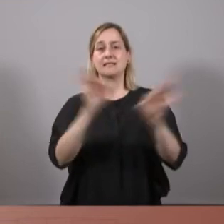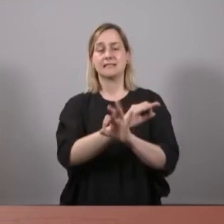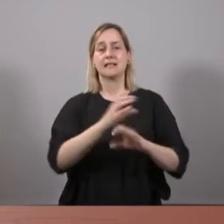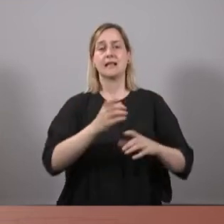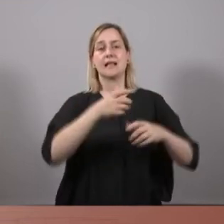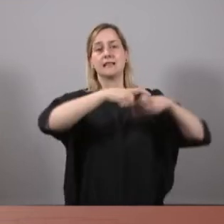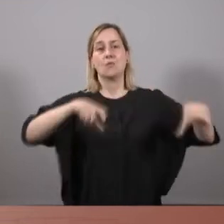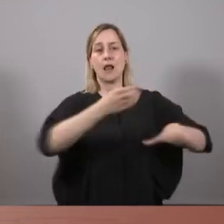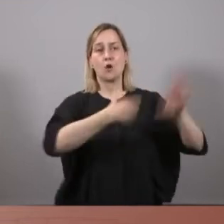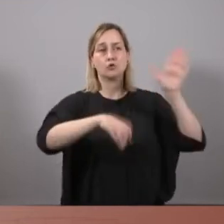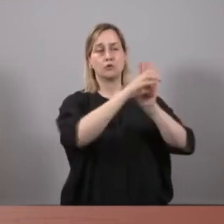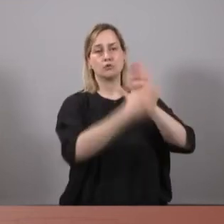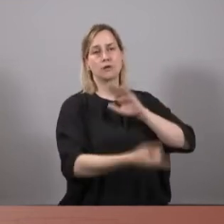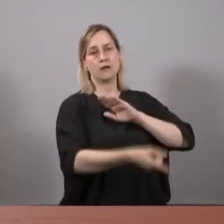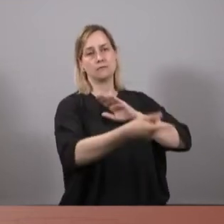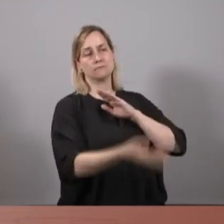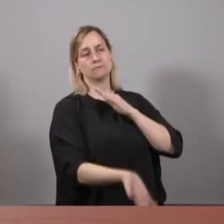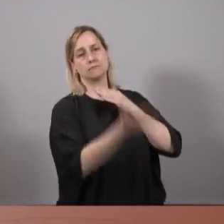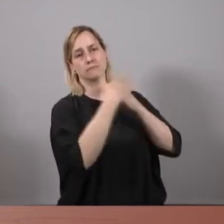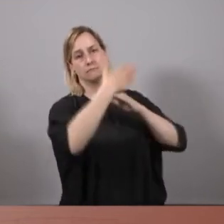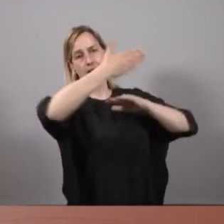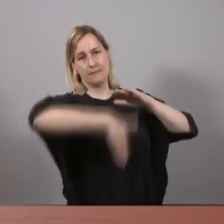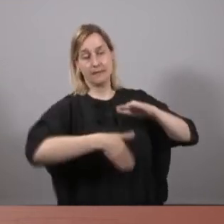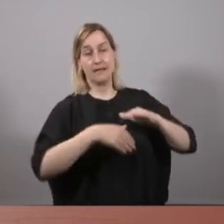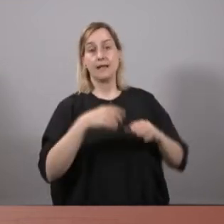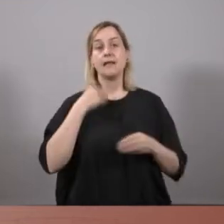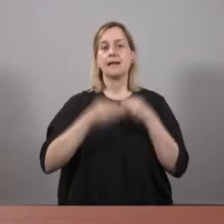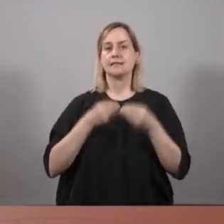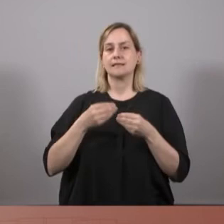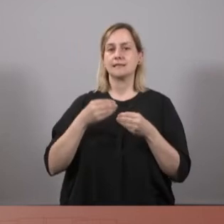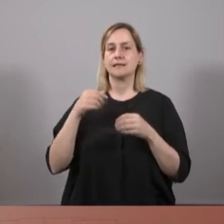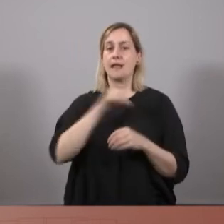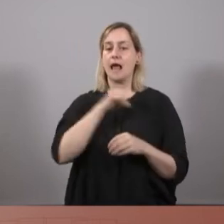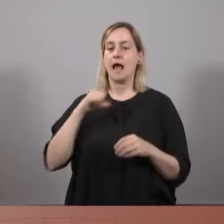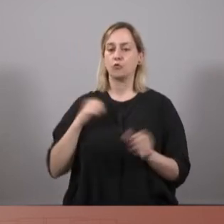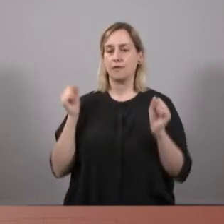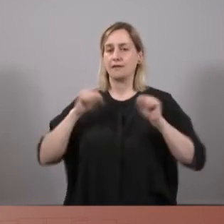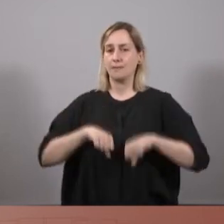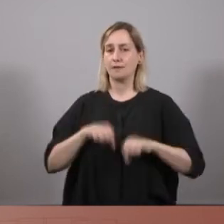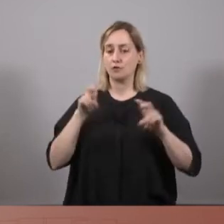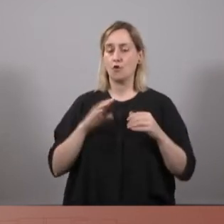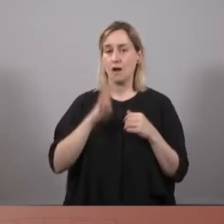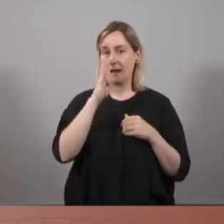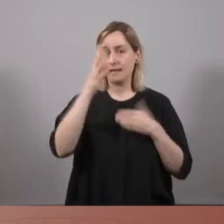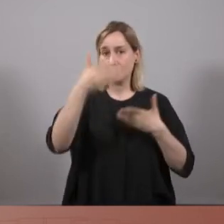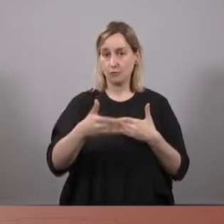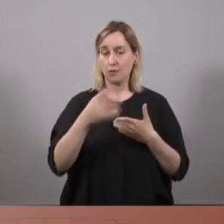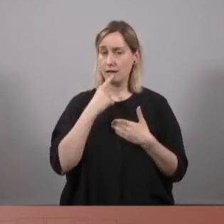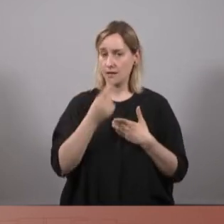límit, i exercici de l'autodeterminació, subratllo, en aquesta legislatura.